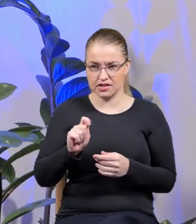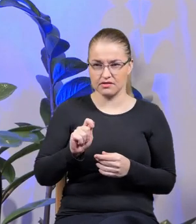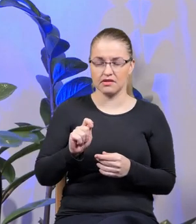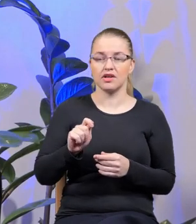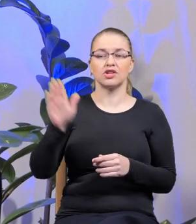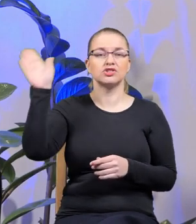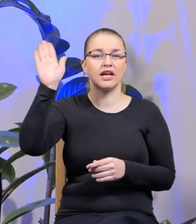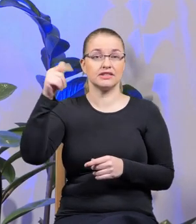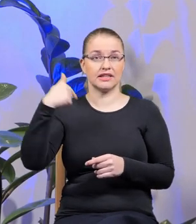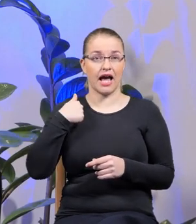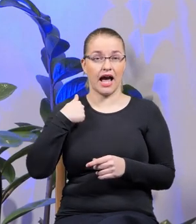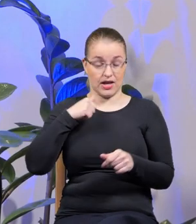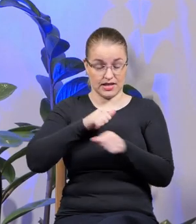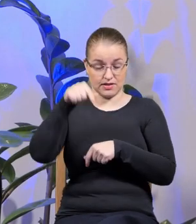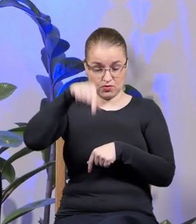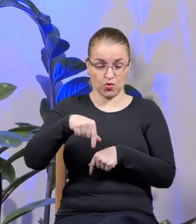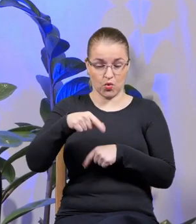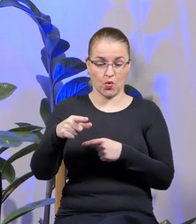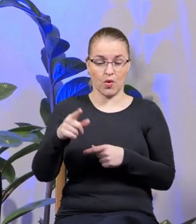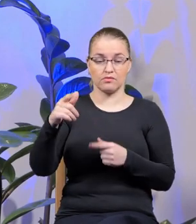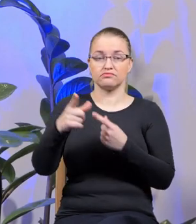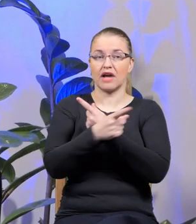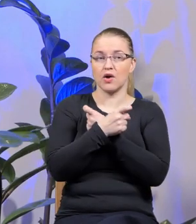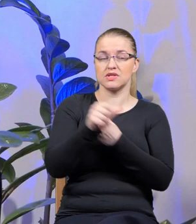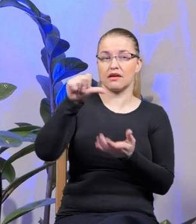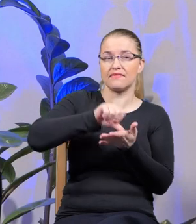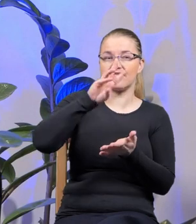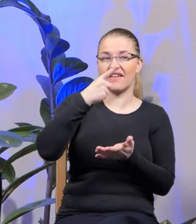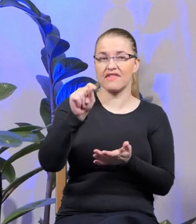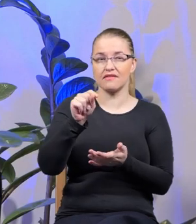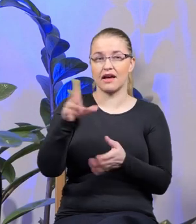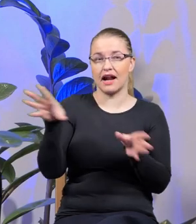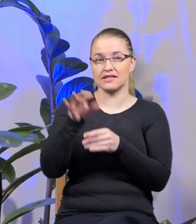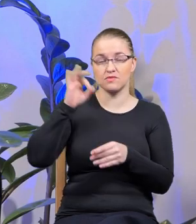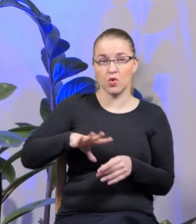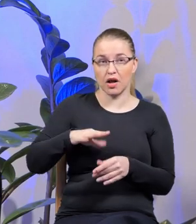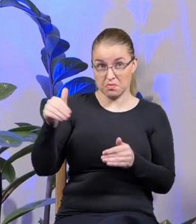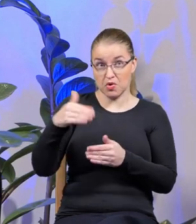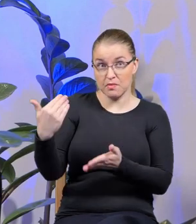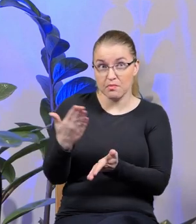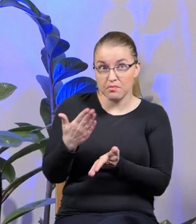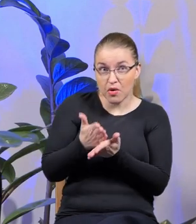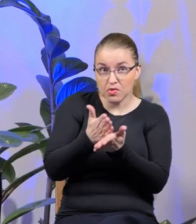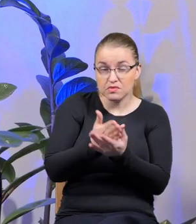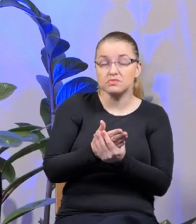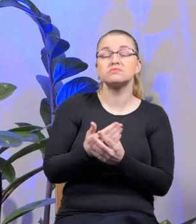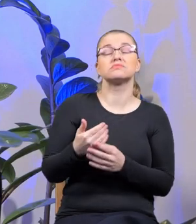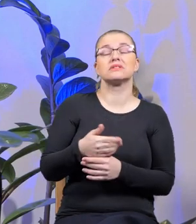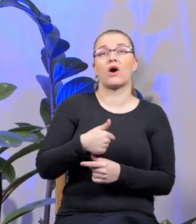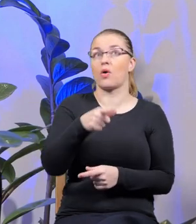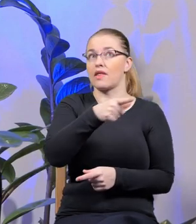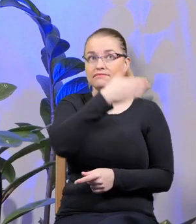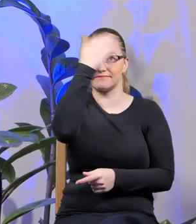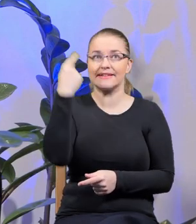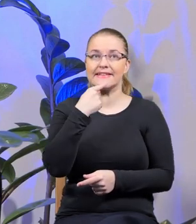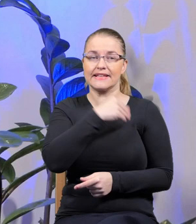Martin, jestem w Wiedniu z córką i nie wiem co dalej robić, możesz nam pomóc? Nie wiedziałem, co mam z nią zrobić. Nie znała niemieckiego.